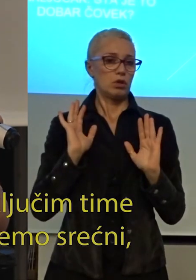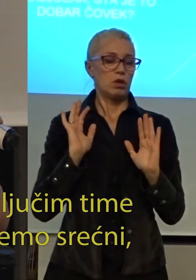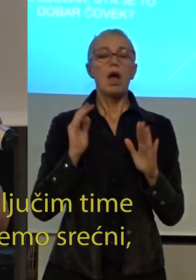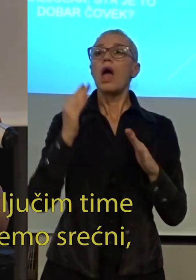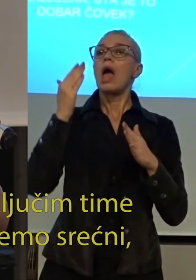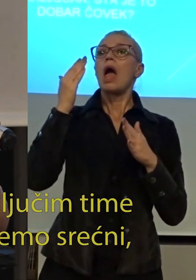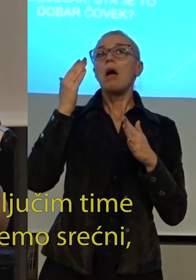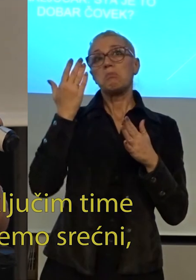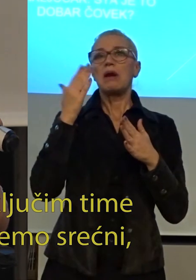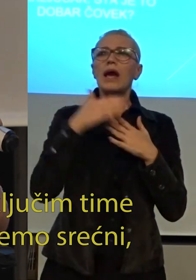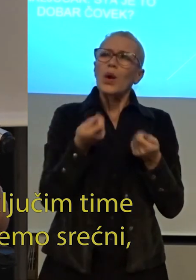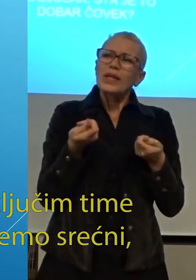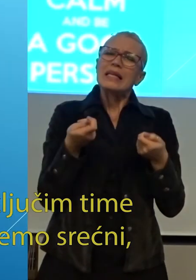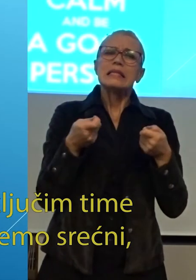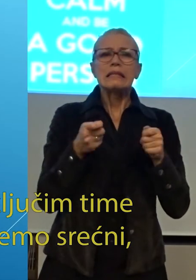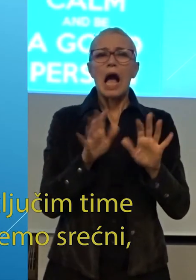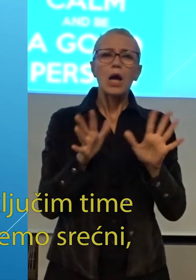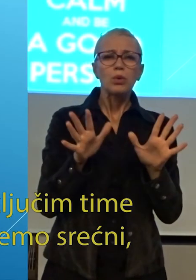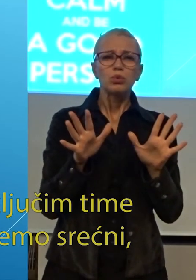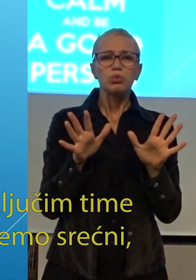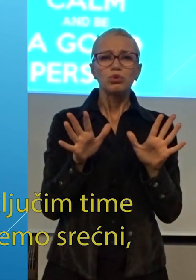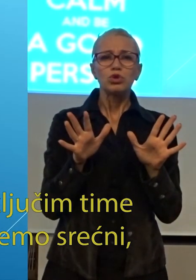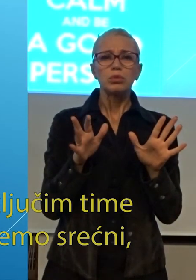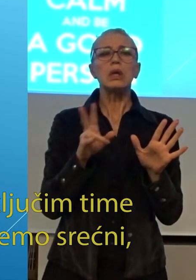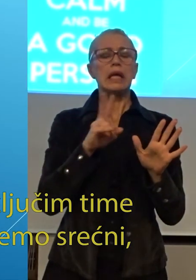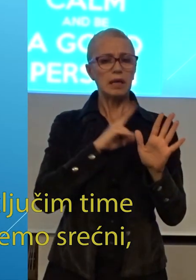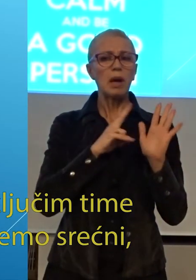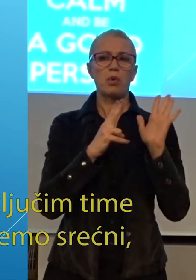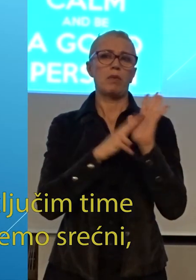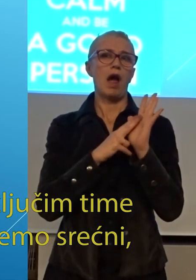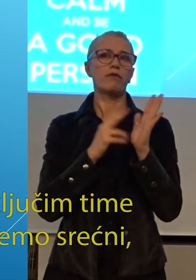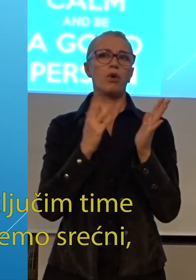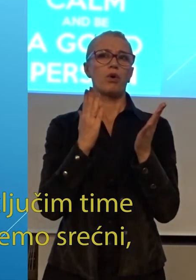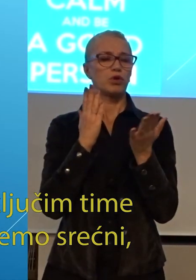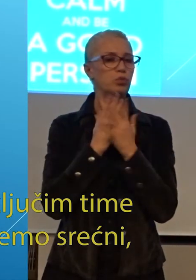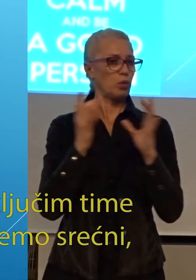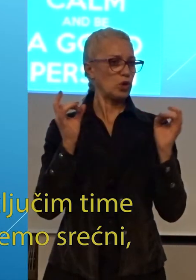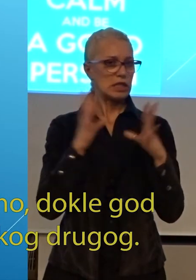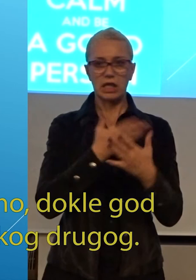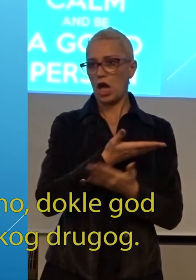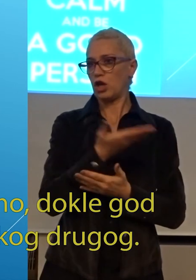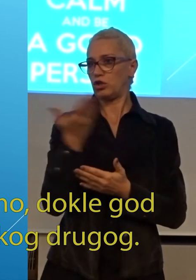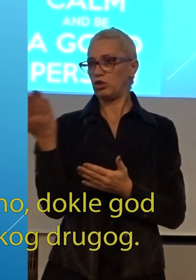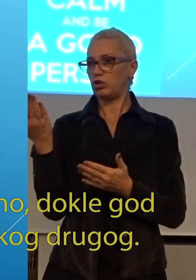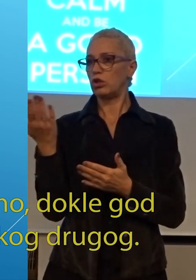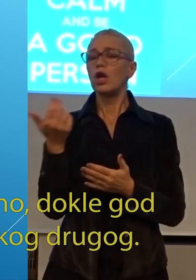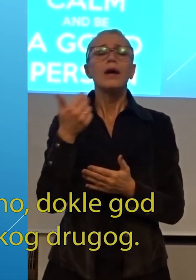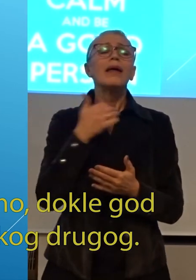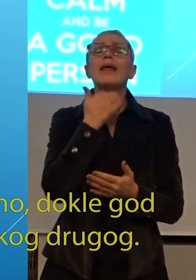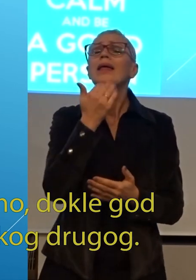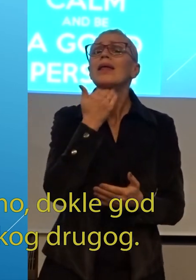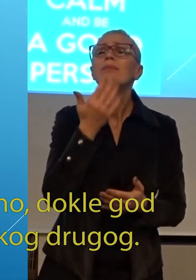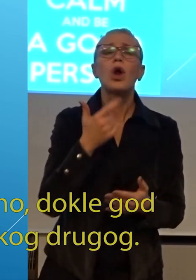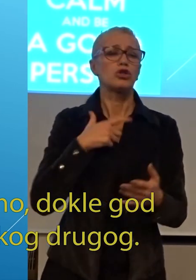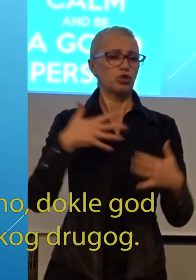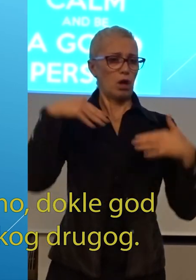htjela bi nekako da zaključim s tim da kažem da imamo pravo da budemo sreći sve sa ovim što